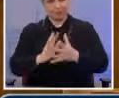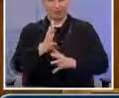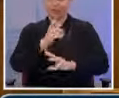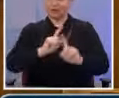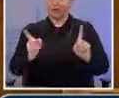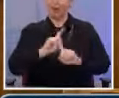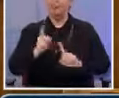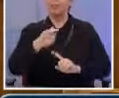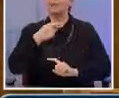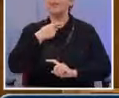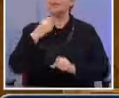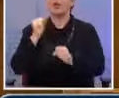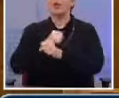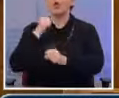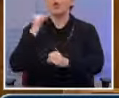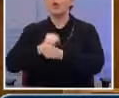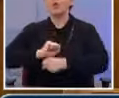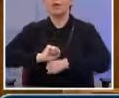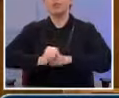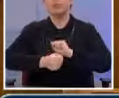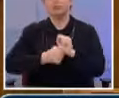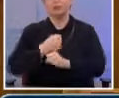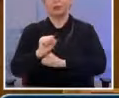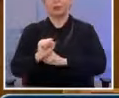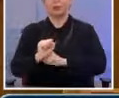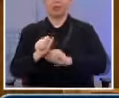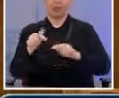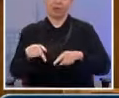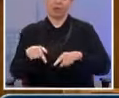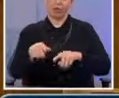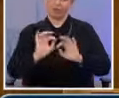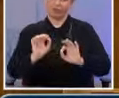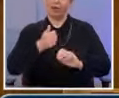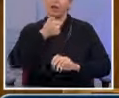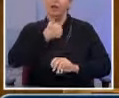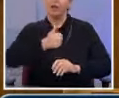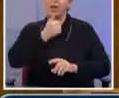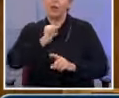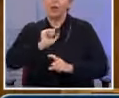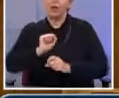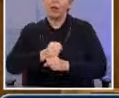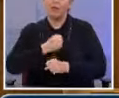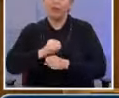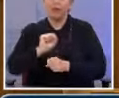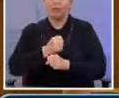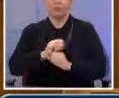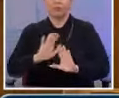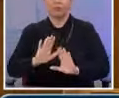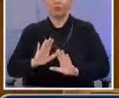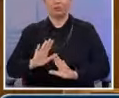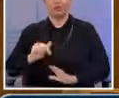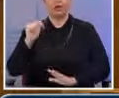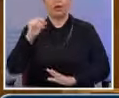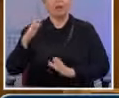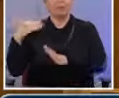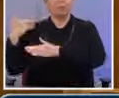και στη σημερινή Ελλάδα μεγάλη υπομονή και επιμονή. Οι ανισορροπίες δεκαετιών